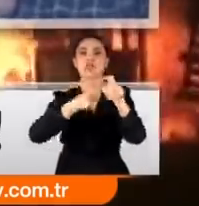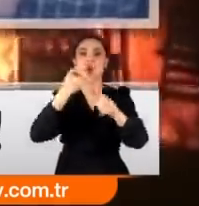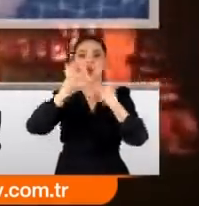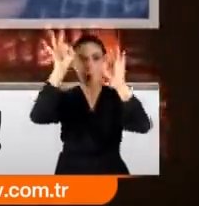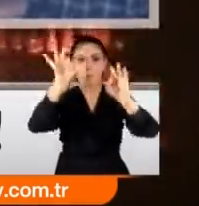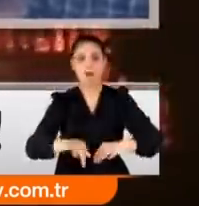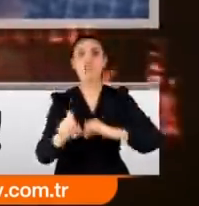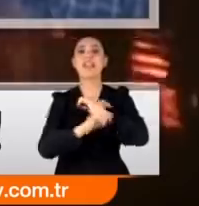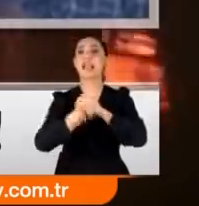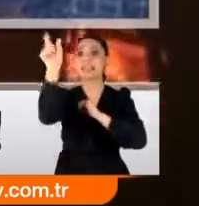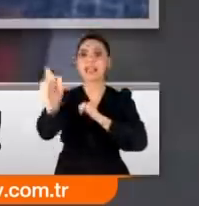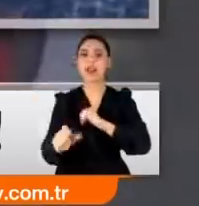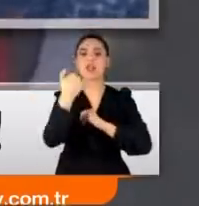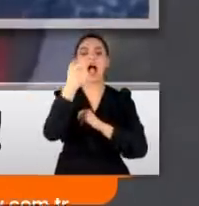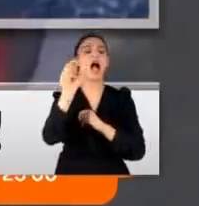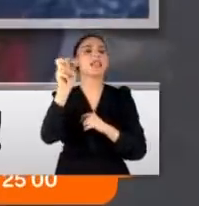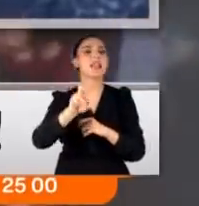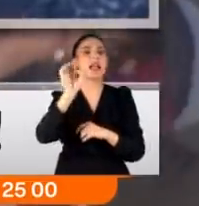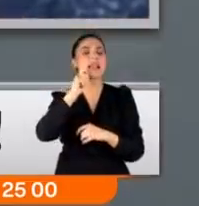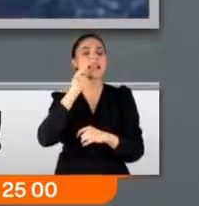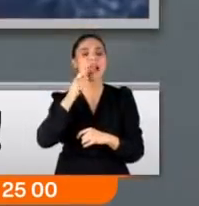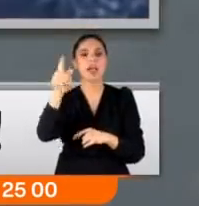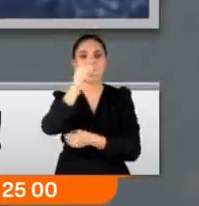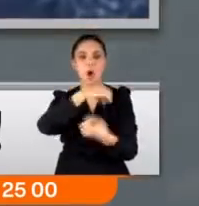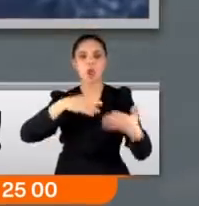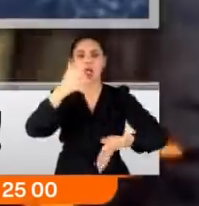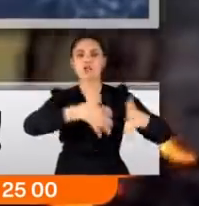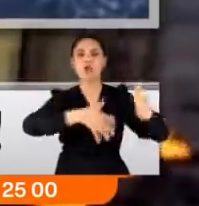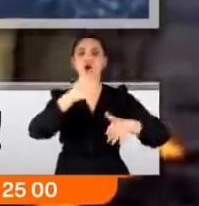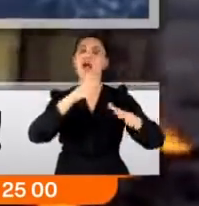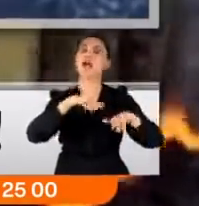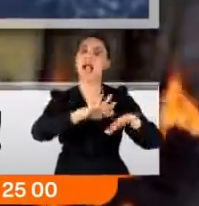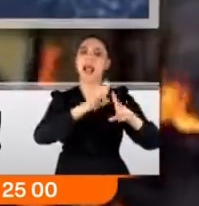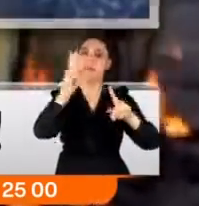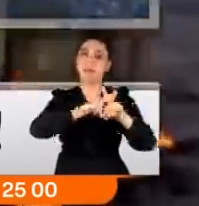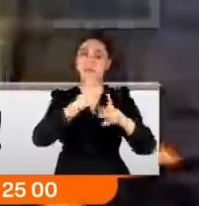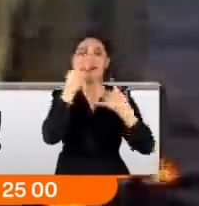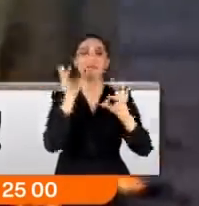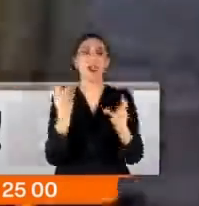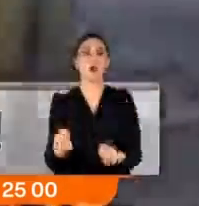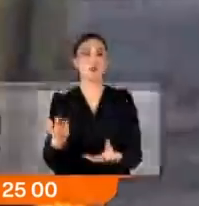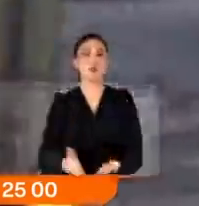aldığı teröristin 6-8 Ekim Kobani olaylarında sokak eylemlerine katıldığı belirlendi.